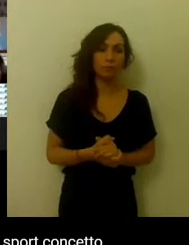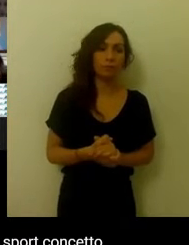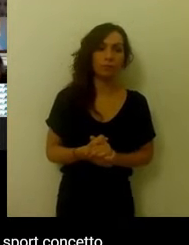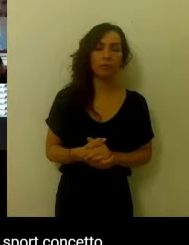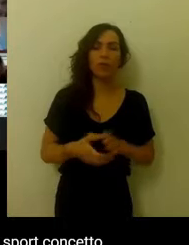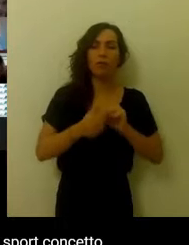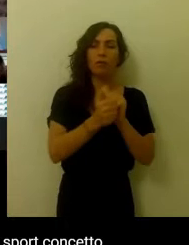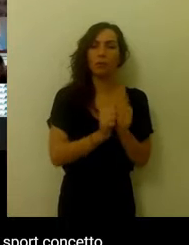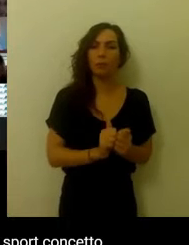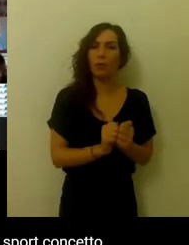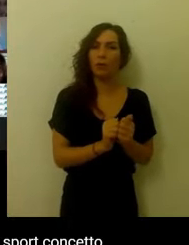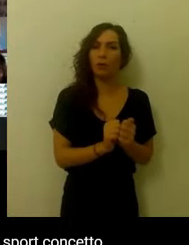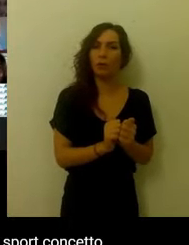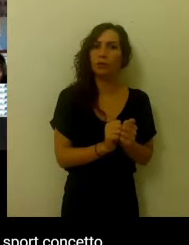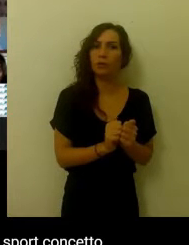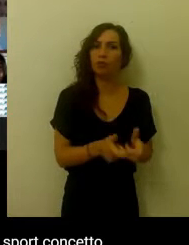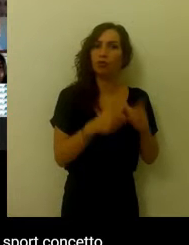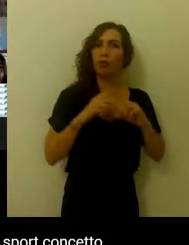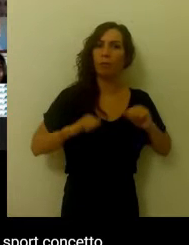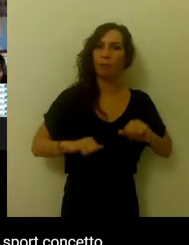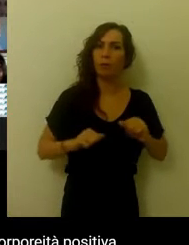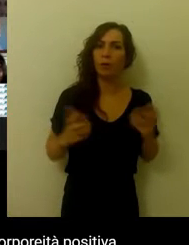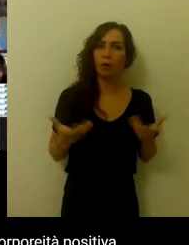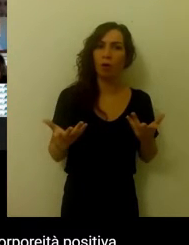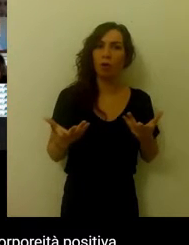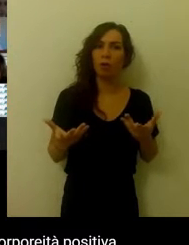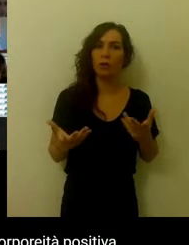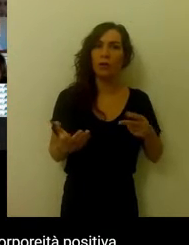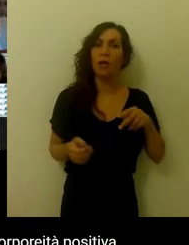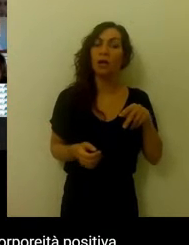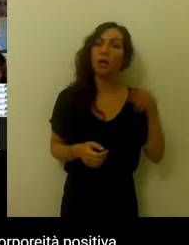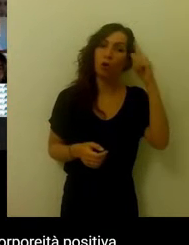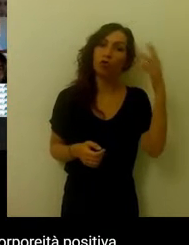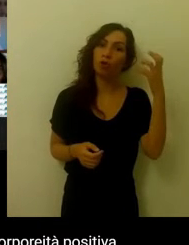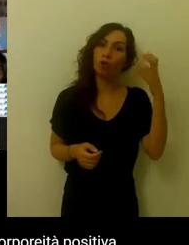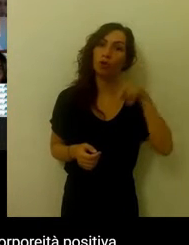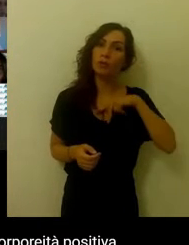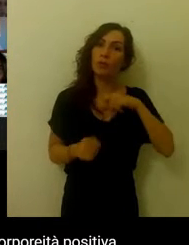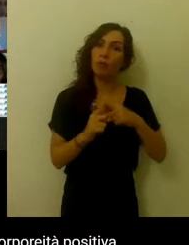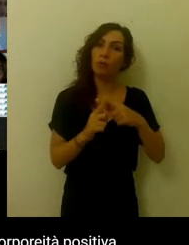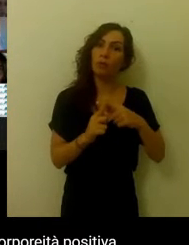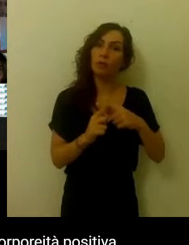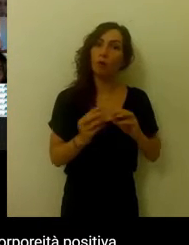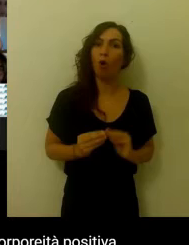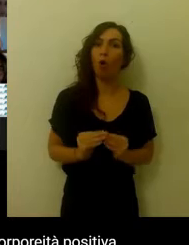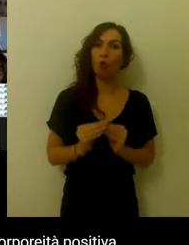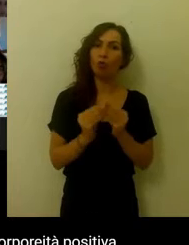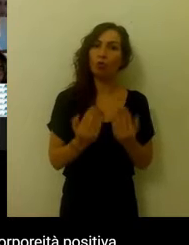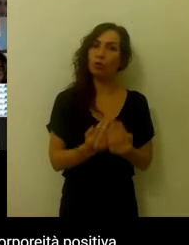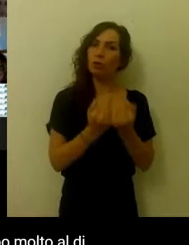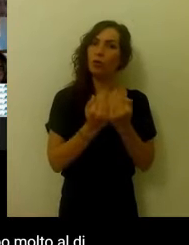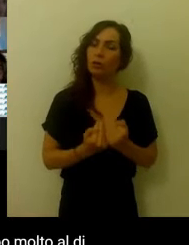Praticare sport permette di costruirsi un concetto di sé positivo e anche un concetto della propria corporeità